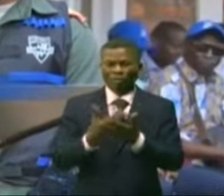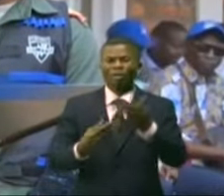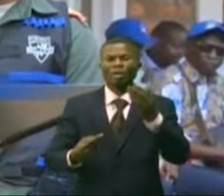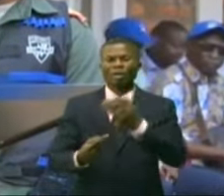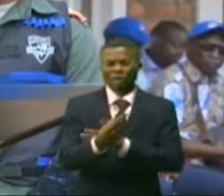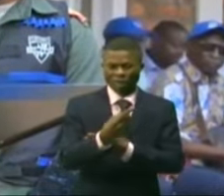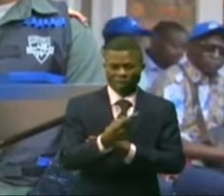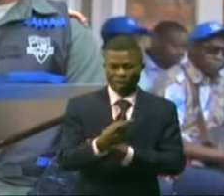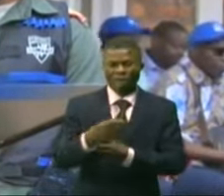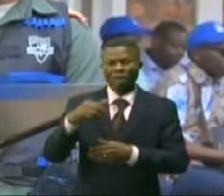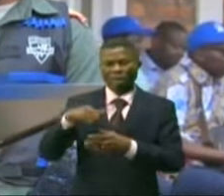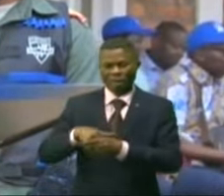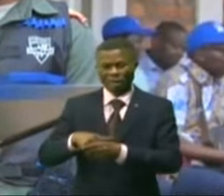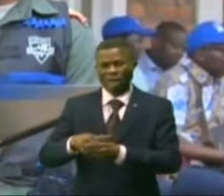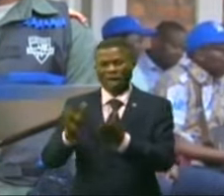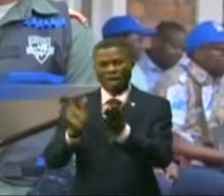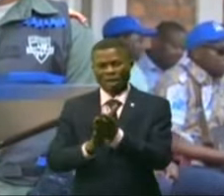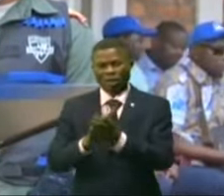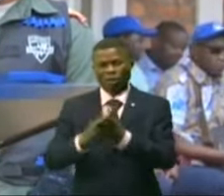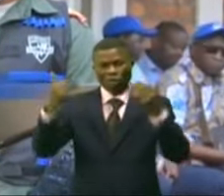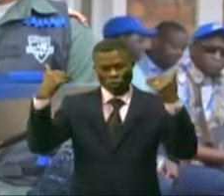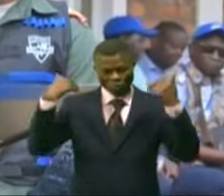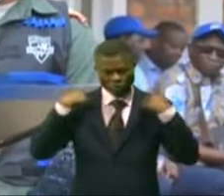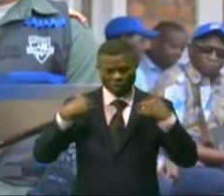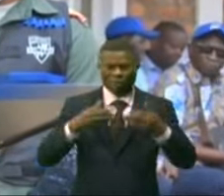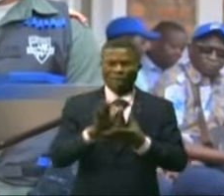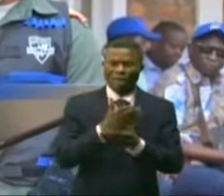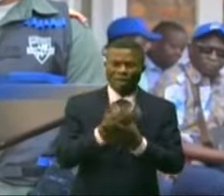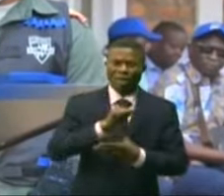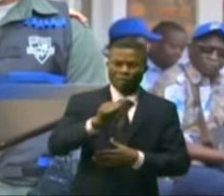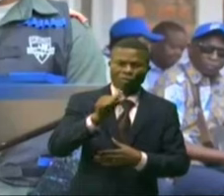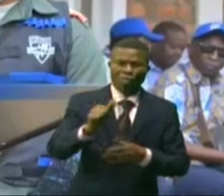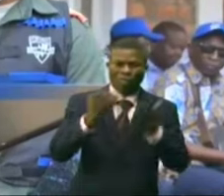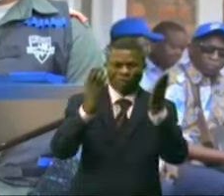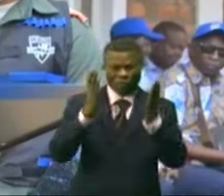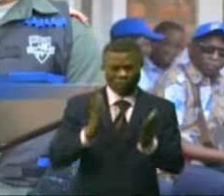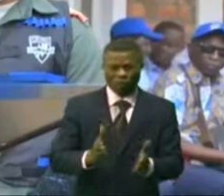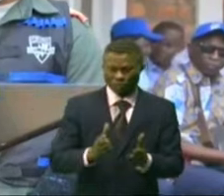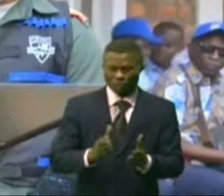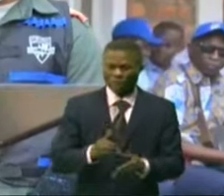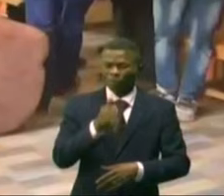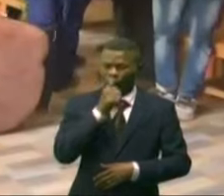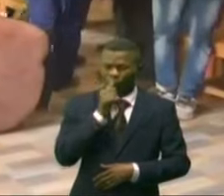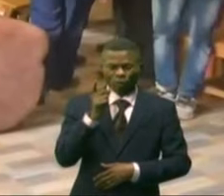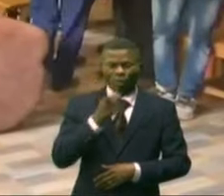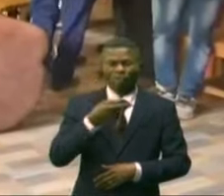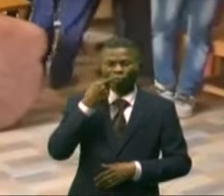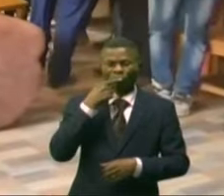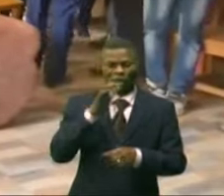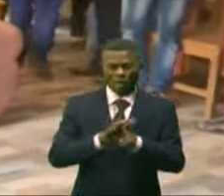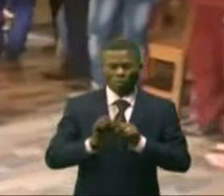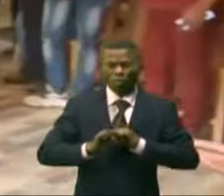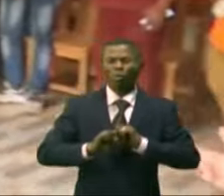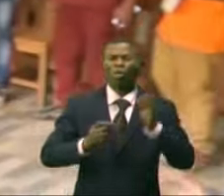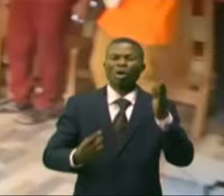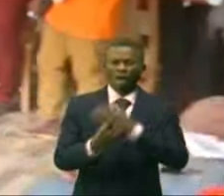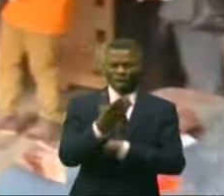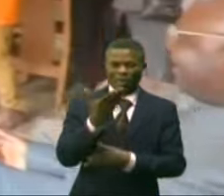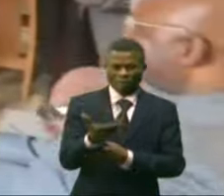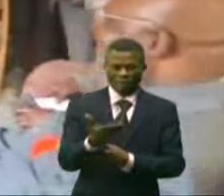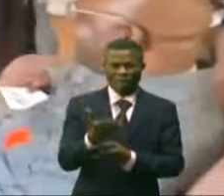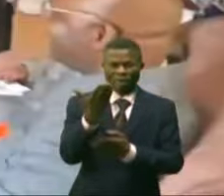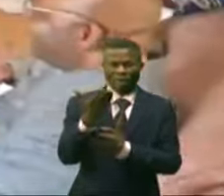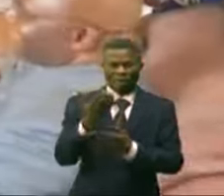votre comité de gestion ou soit entre vous-même étudiants. Ces derniers appellent les